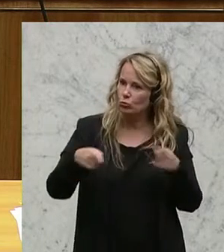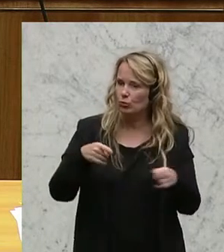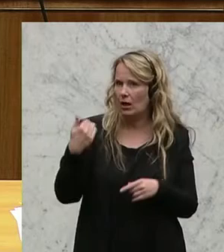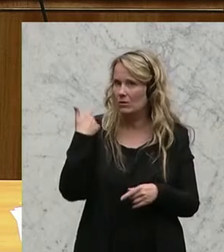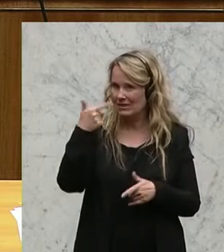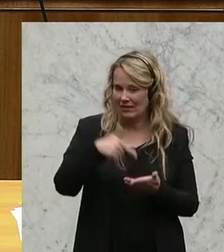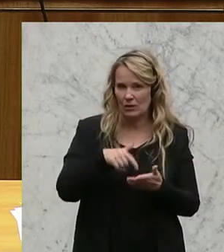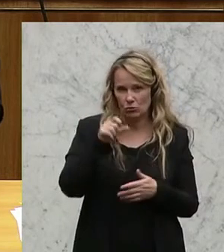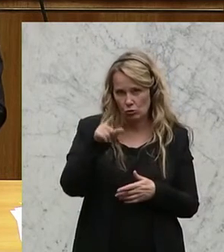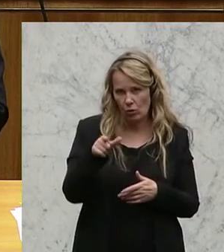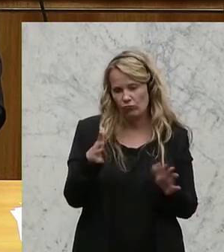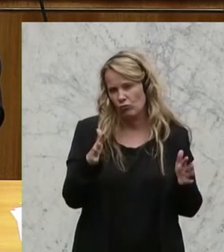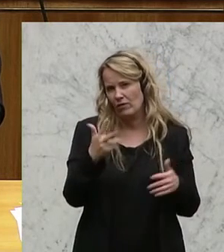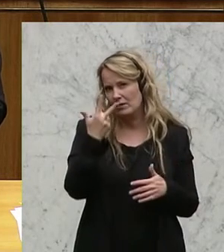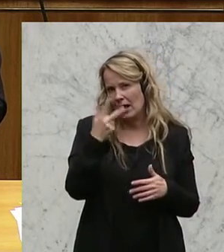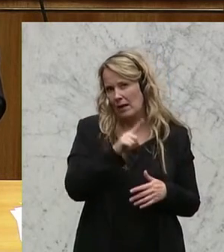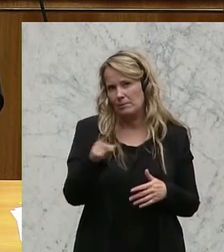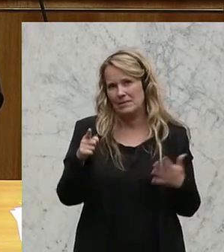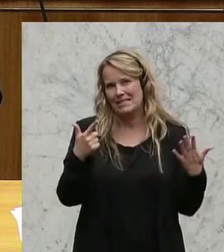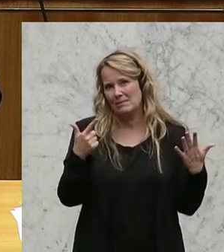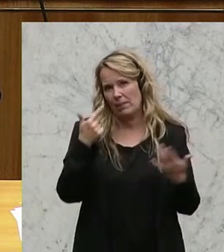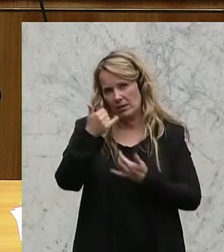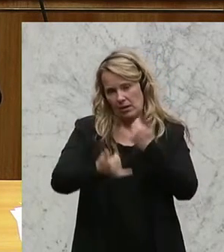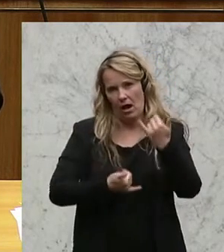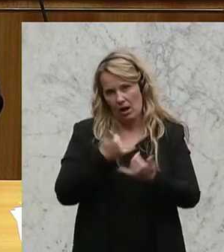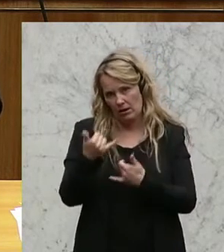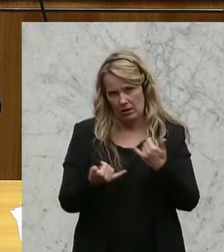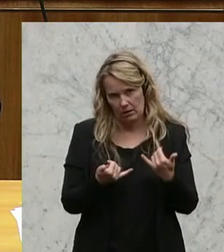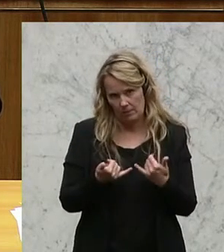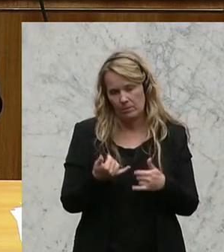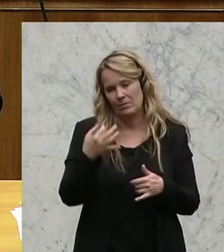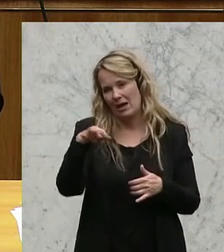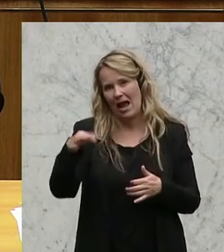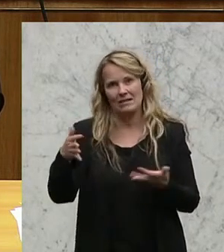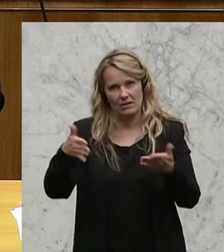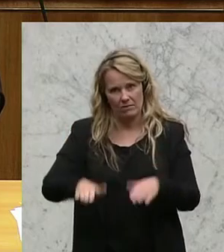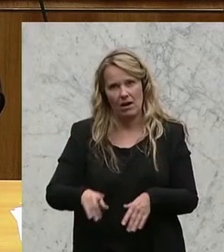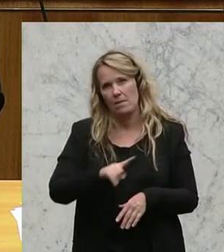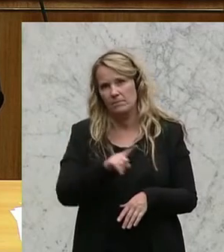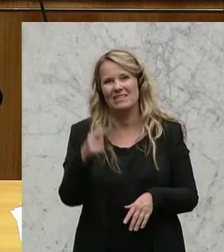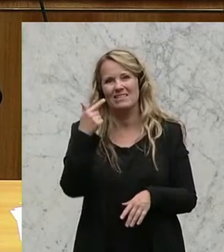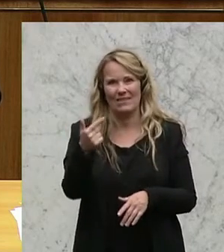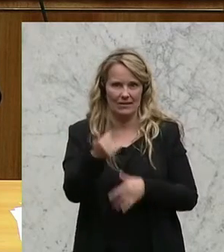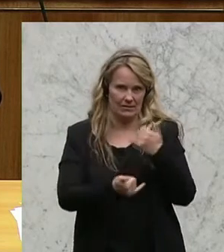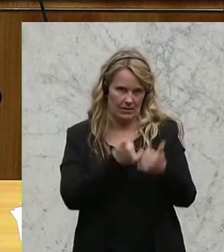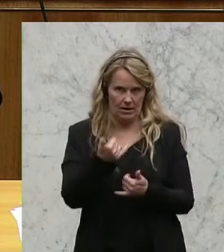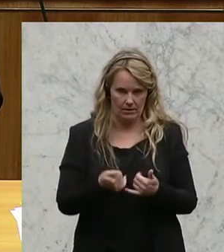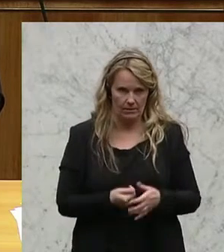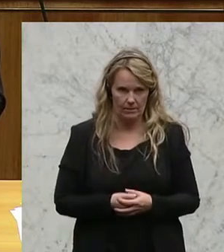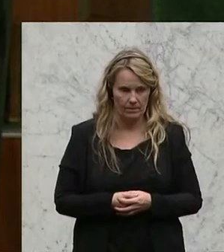2012 zwischen drei und sieben Jahren, in Einzelfällen sogar bis zu 20 Jahren.